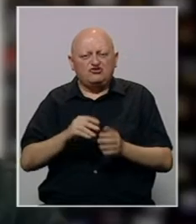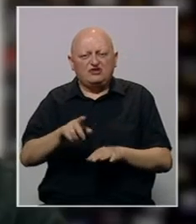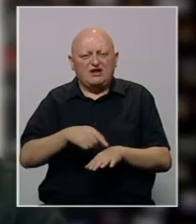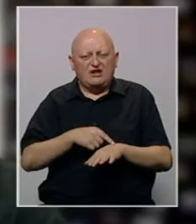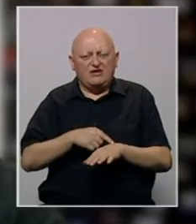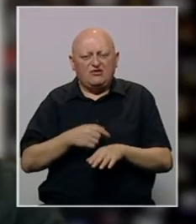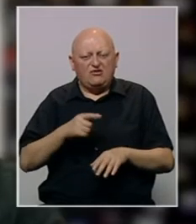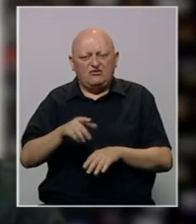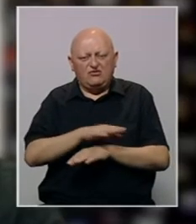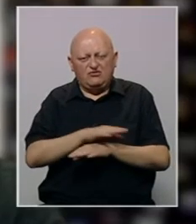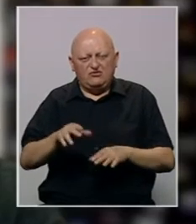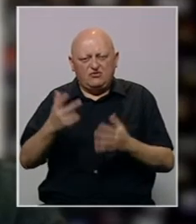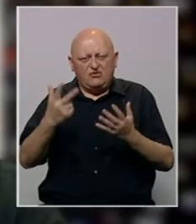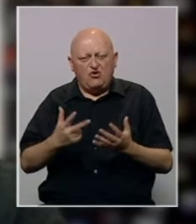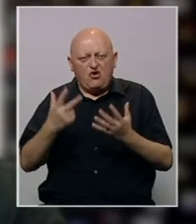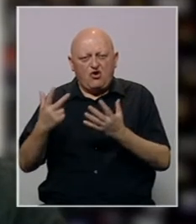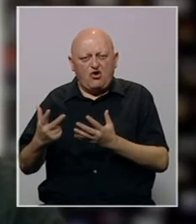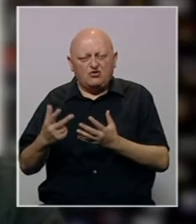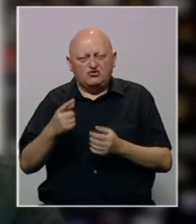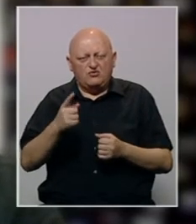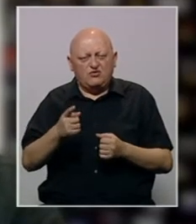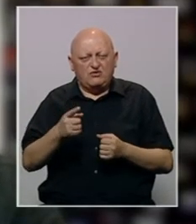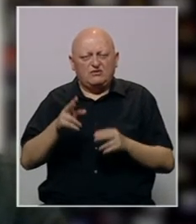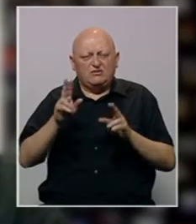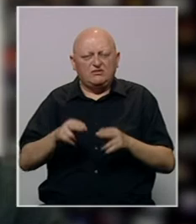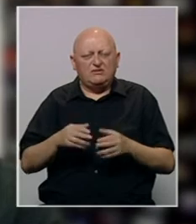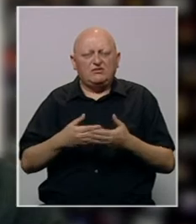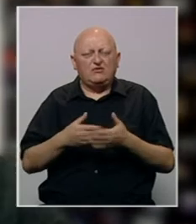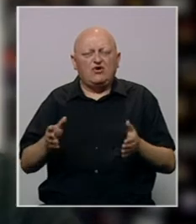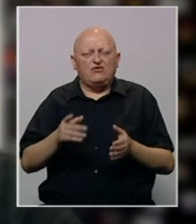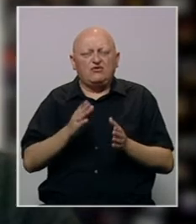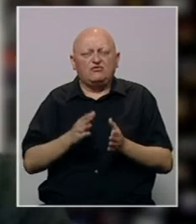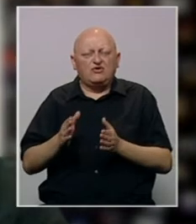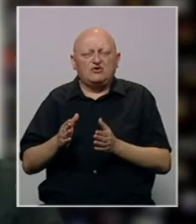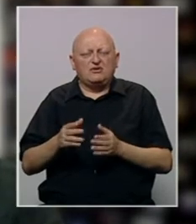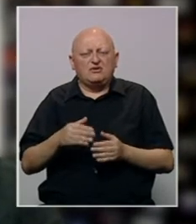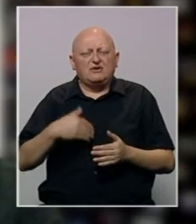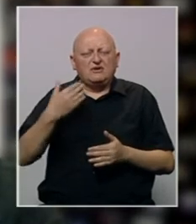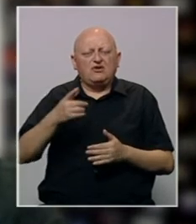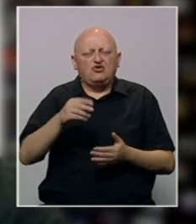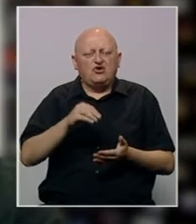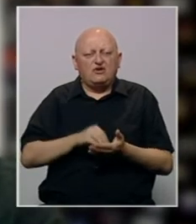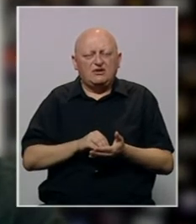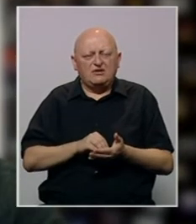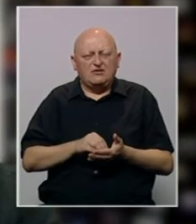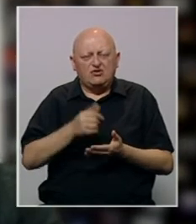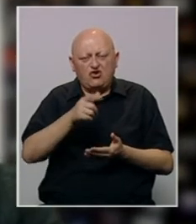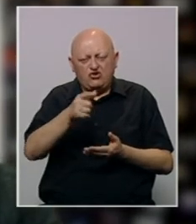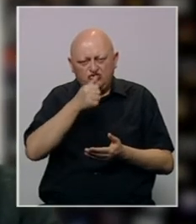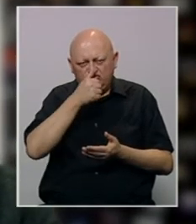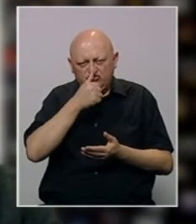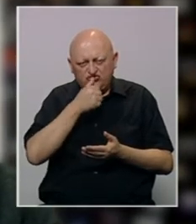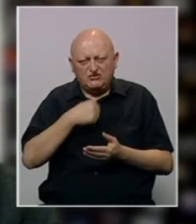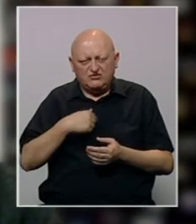Sve do 8.8. ćemo imati otvoren taj proces, naravno i nakon tog datuma, ali ono što